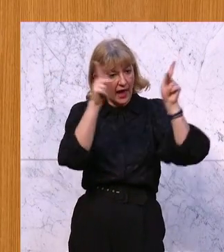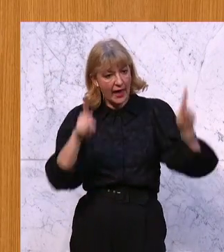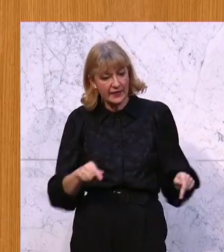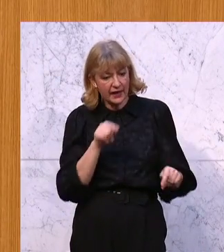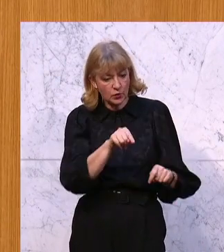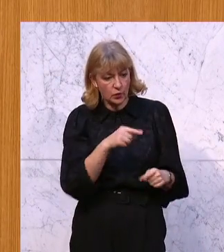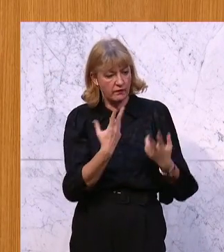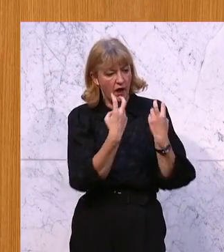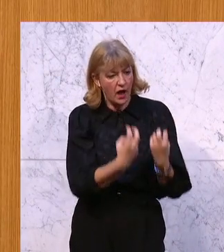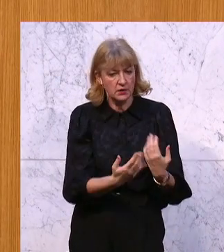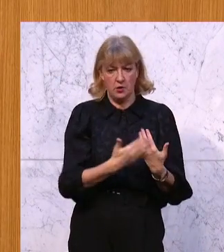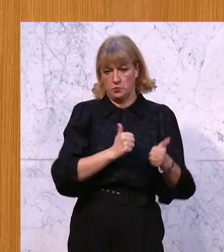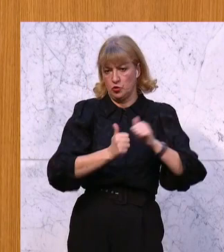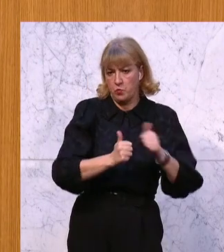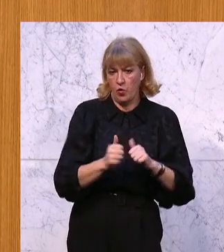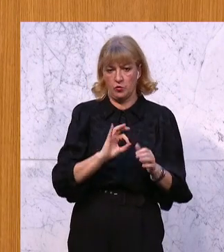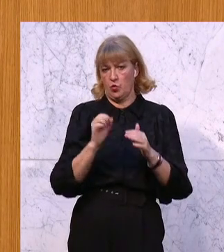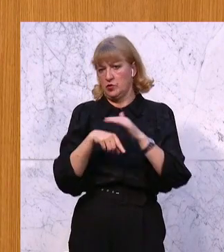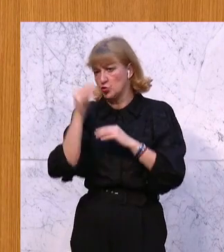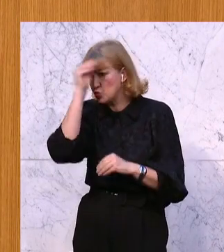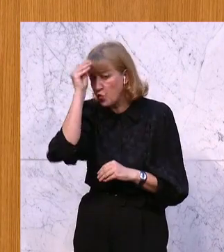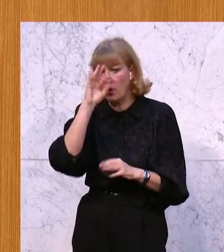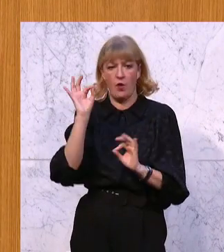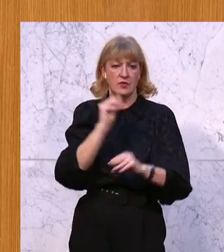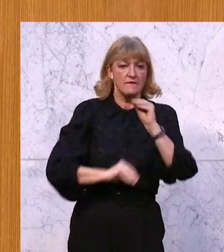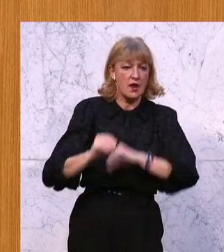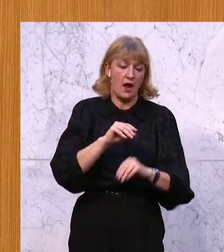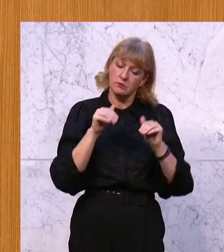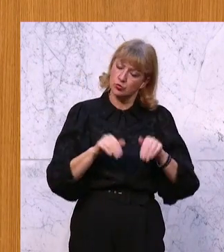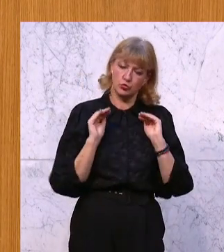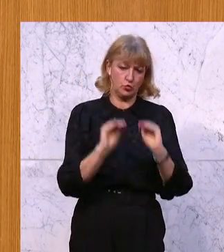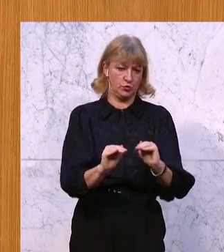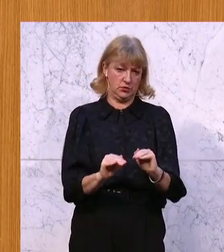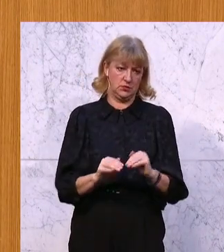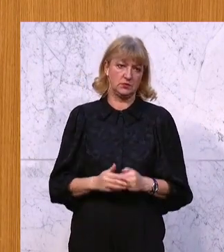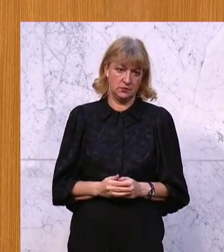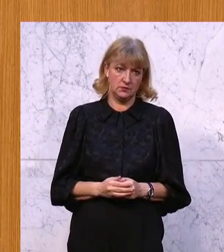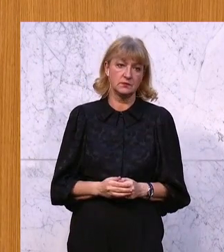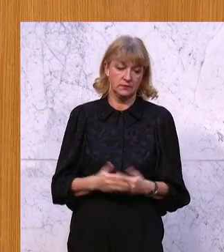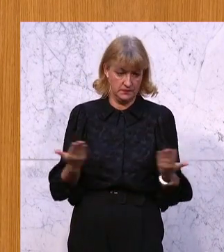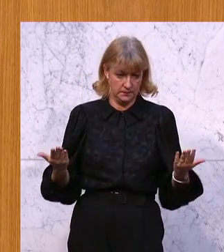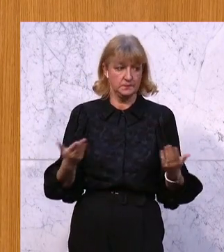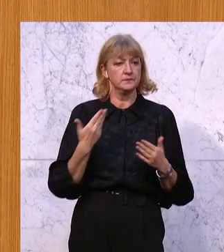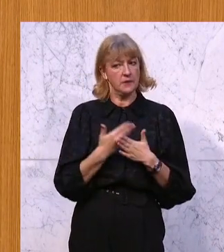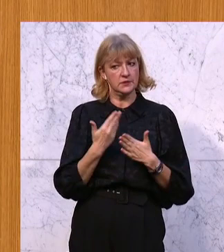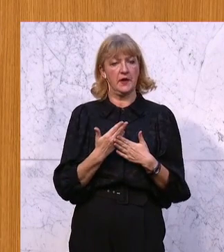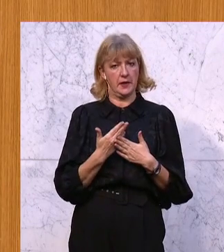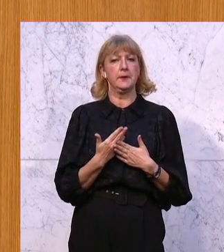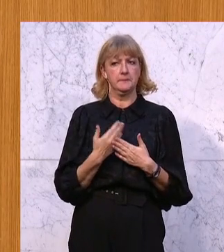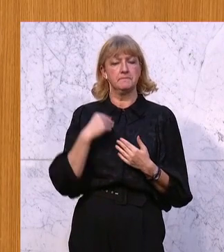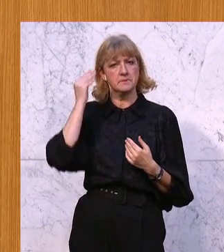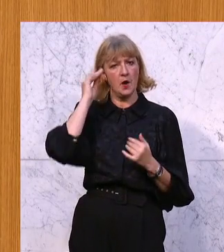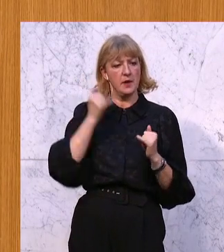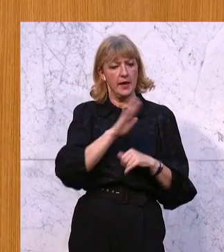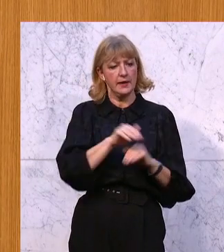sich aufhalten, sei es beim Sport, in der Schule, in Vereinen, auch geschützt sind. In diesem Sinne baue ich darauf, dass wir auch